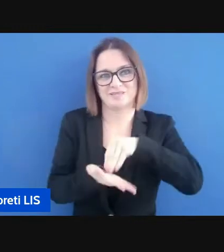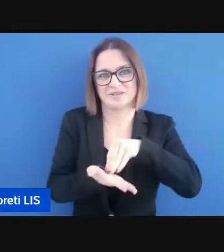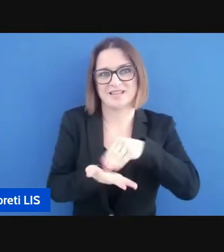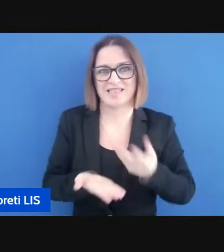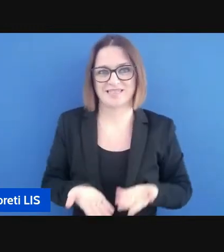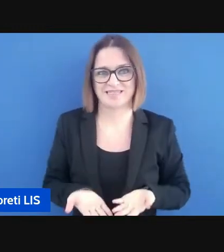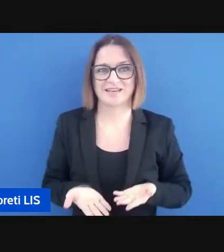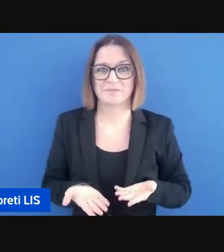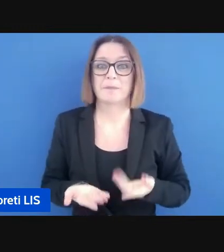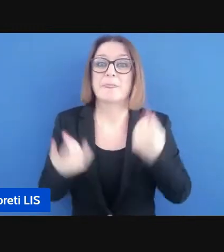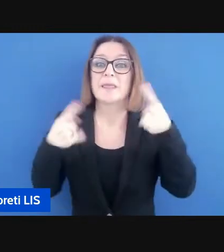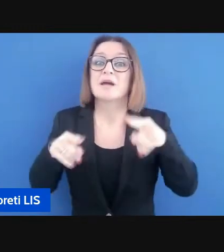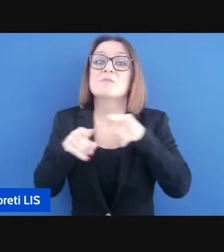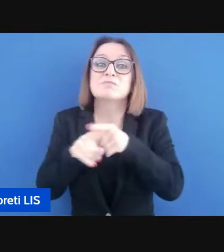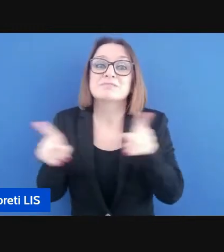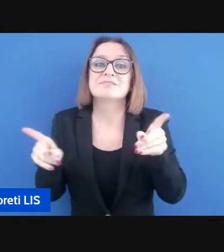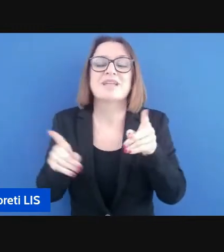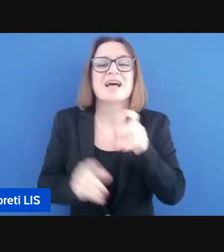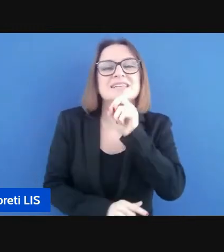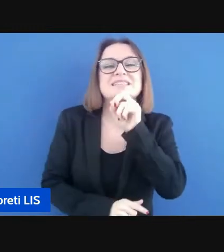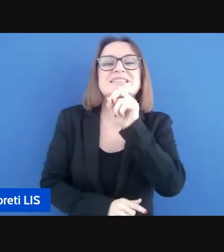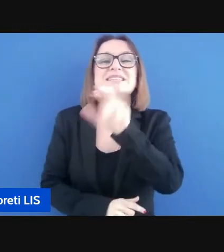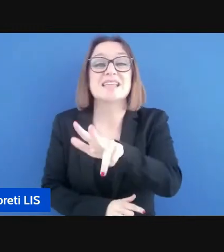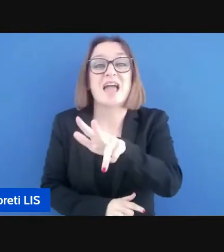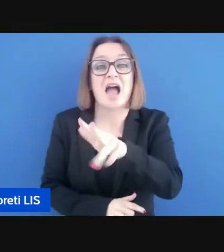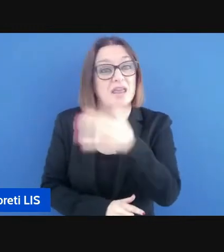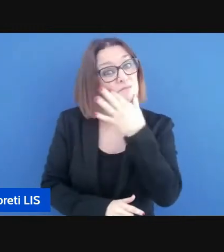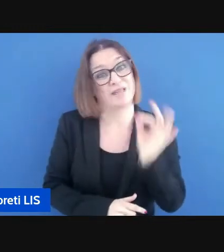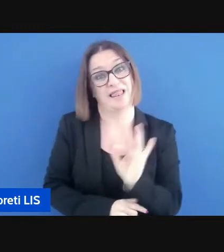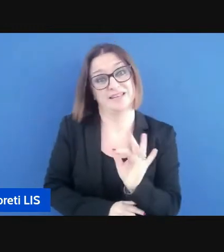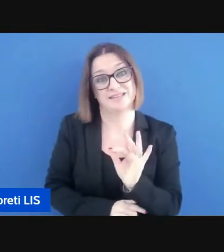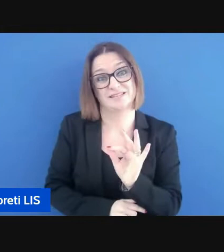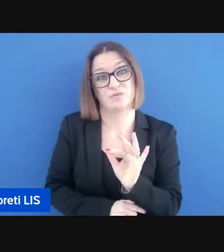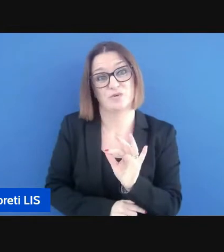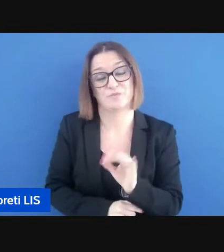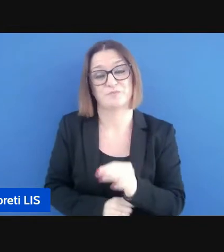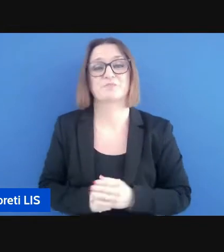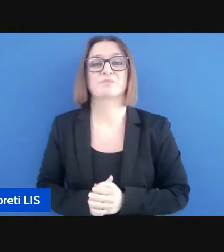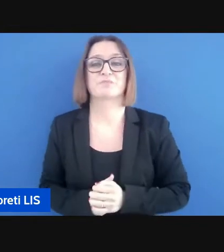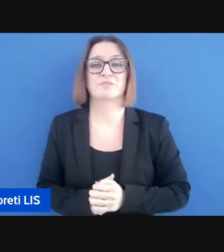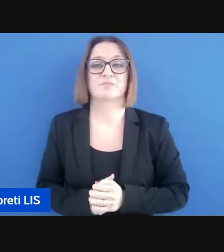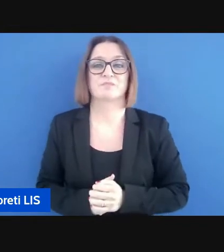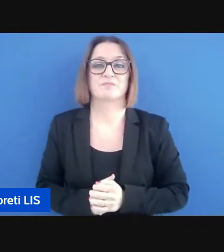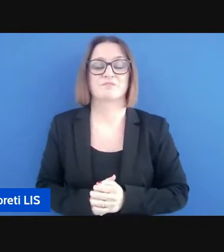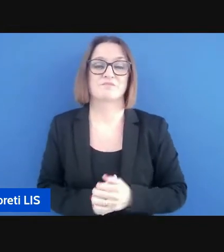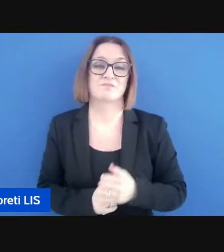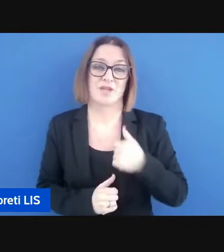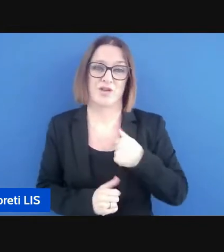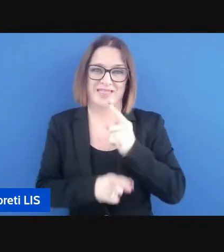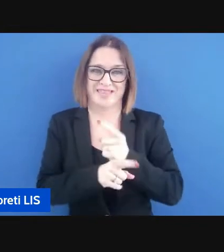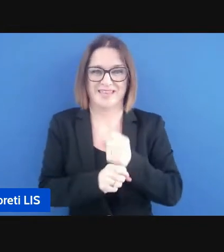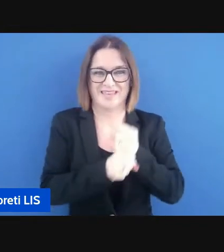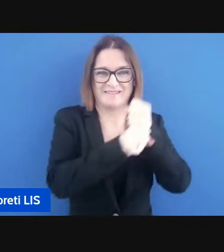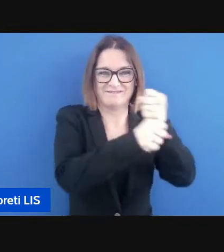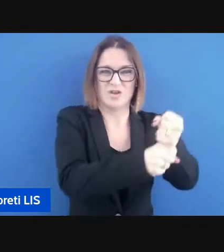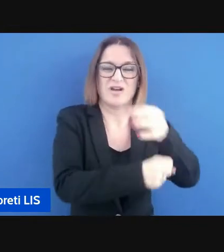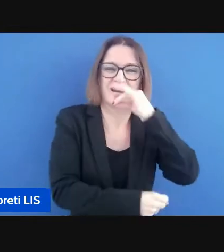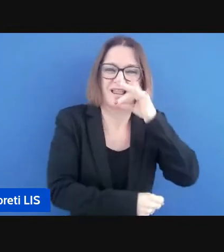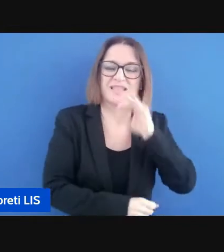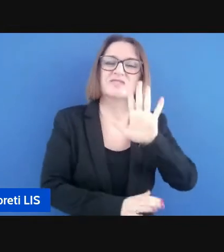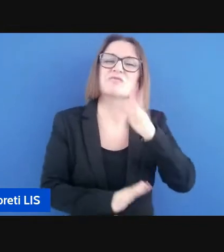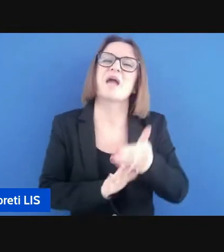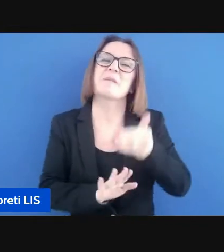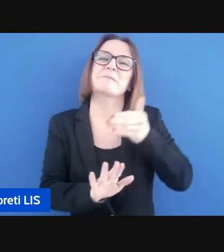e questo è un bellissimo segnale per tutti noi prima di dare parola alle relatrici mi unisco